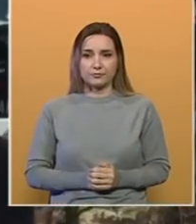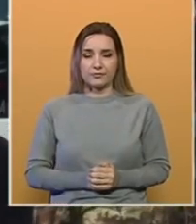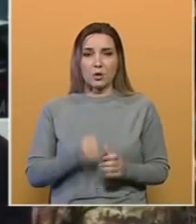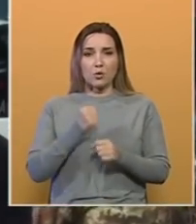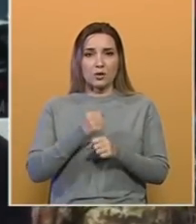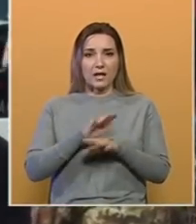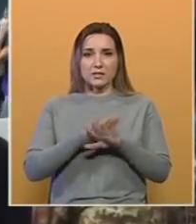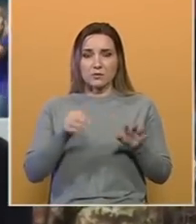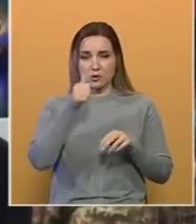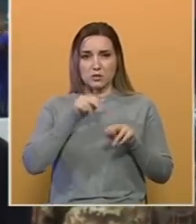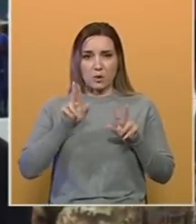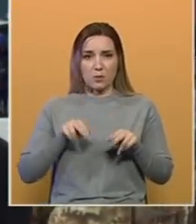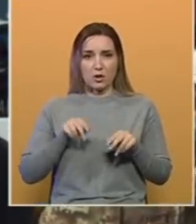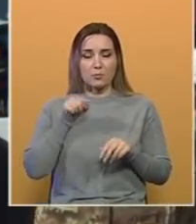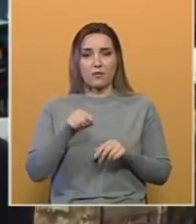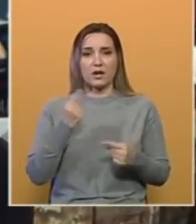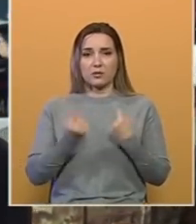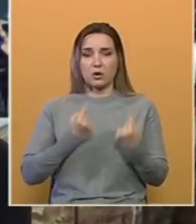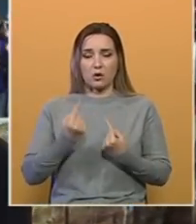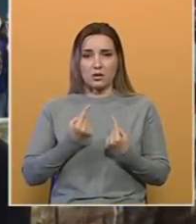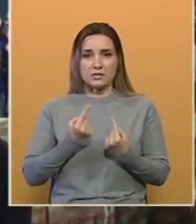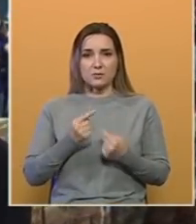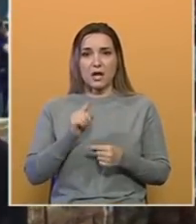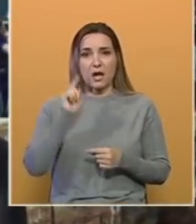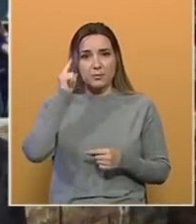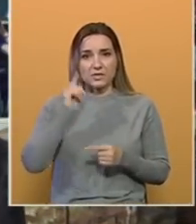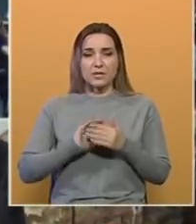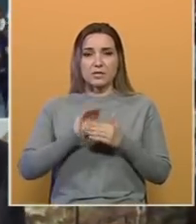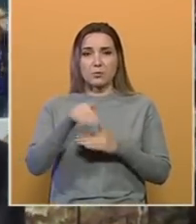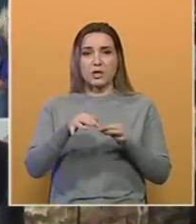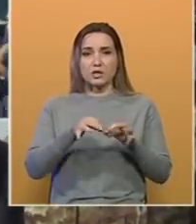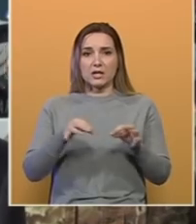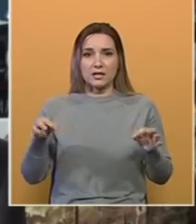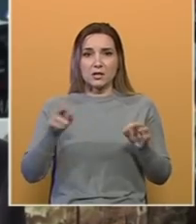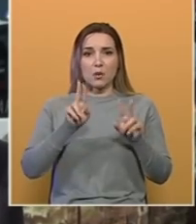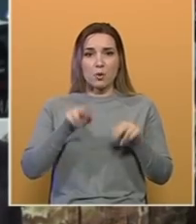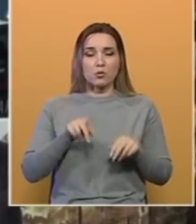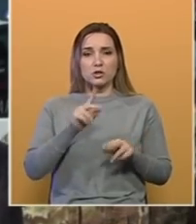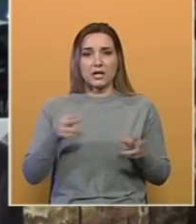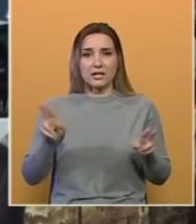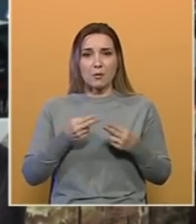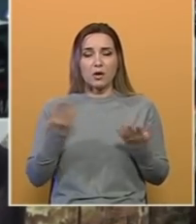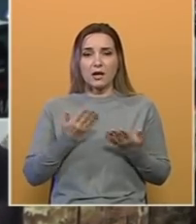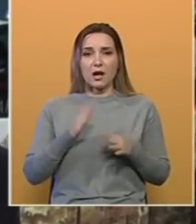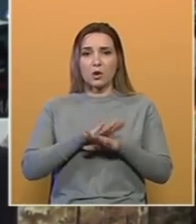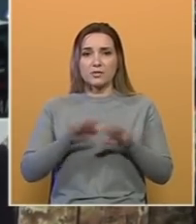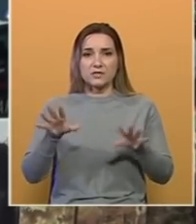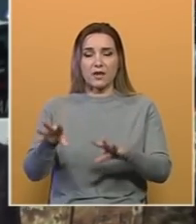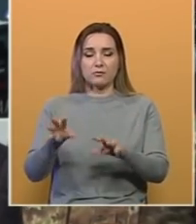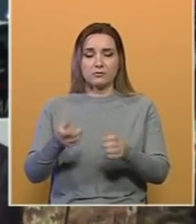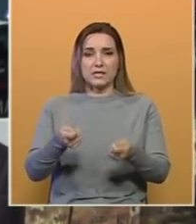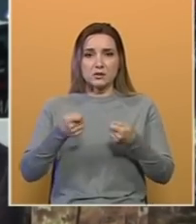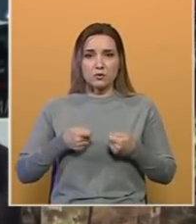Uradili smo sve što smo mogli pod ovakvim okolnostima. Mislim da smo prešli liniju između mogućeg i nemogućeg, kako bismo sve izvukli.